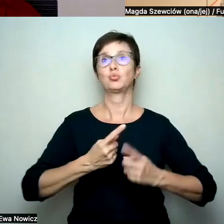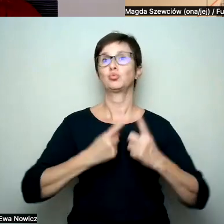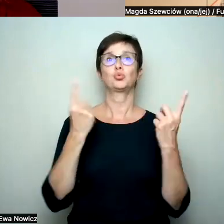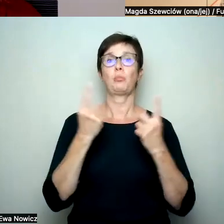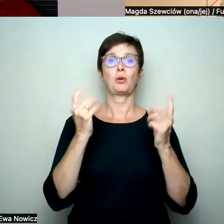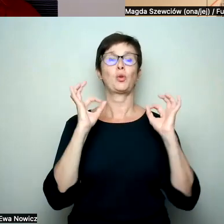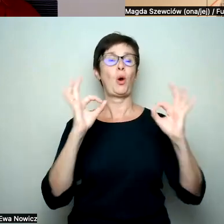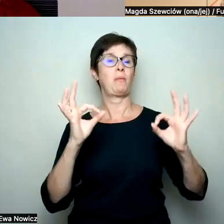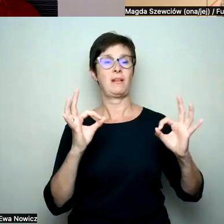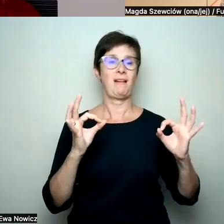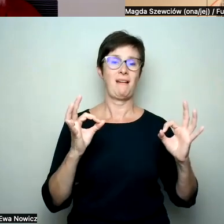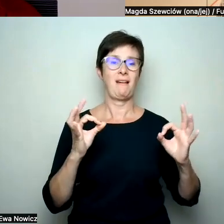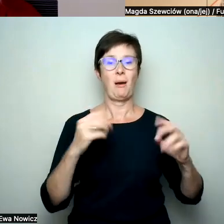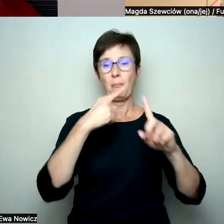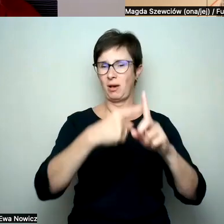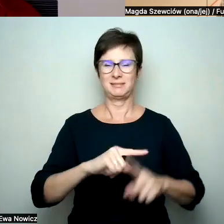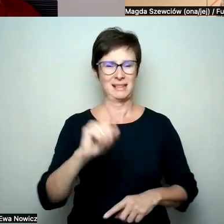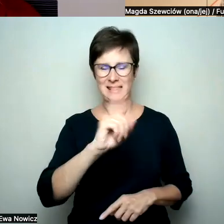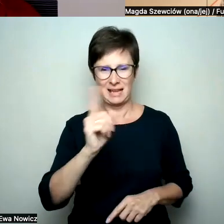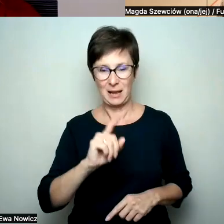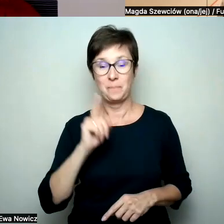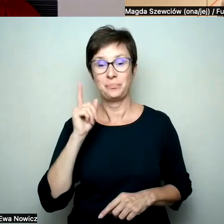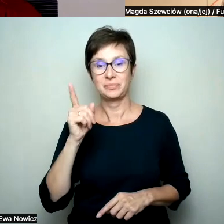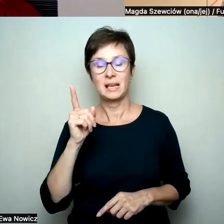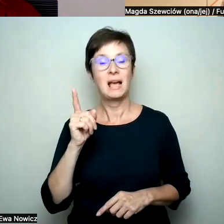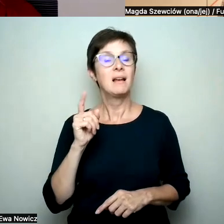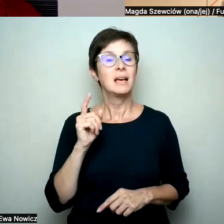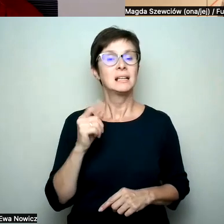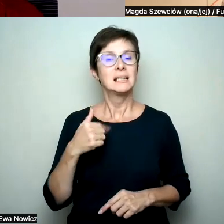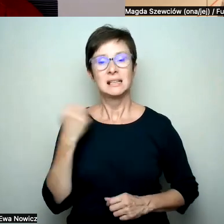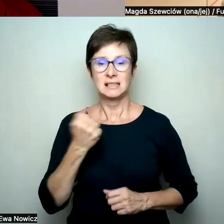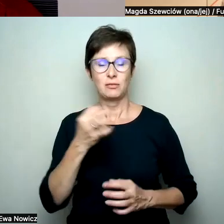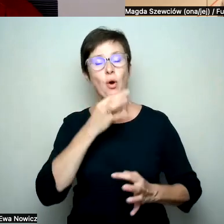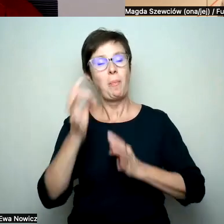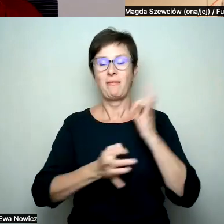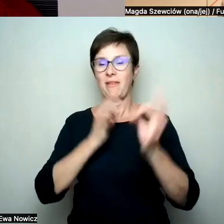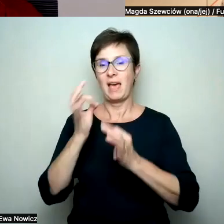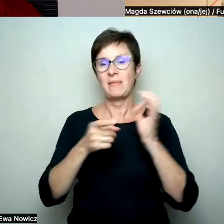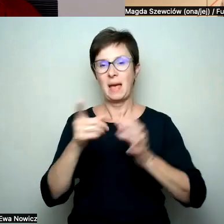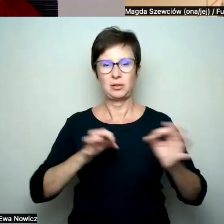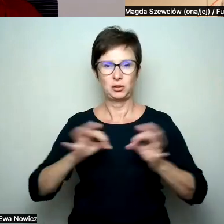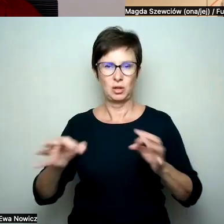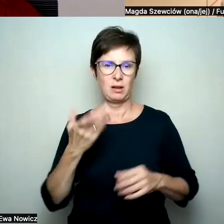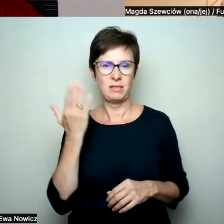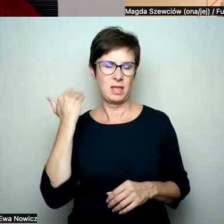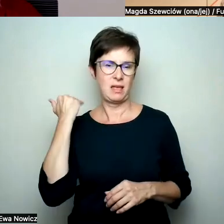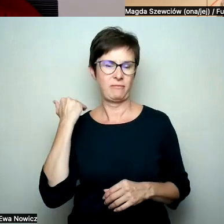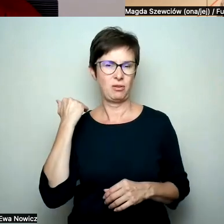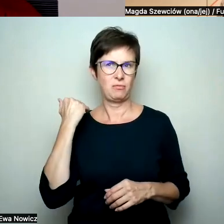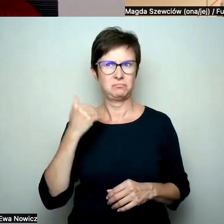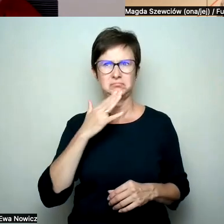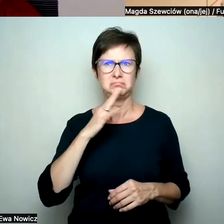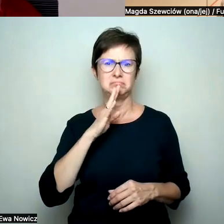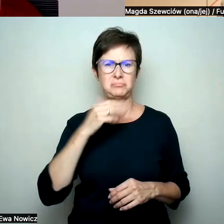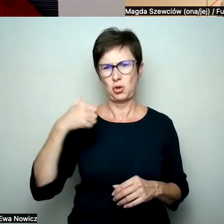To było zbyt proste, ale kto powiedział, że to ma być proste. Ja tu zawsze opowiadam taką historię całkiem niedawno, chyba sprzed roku,